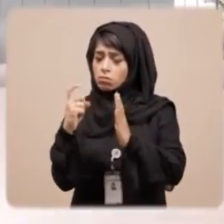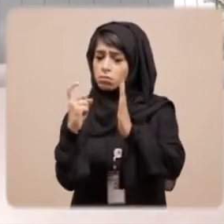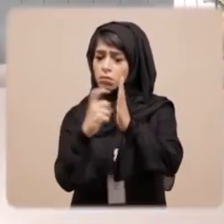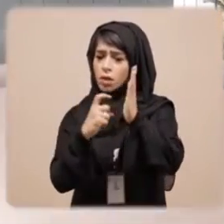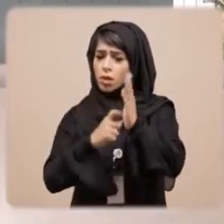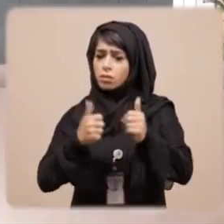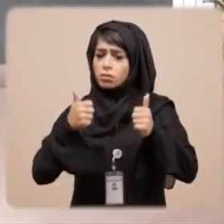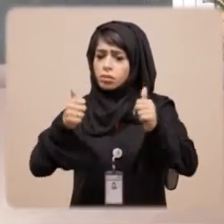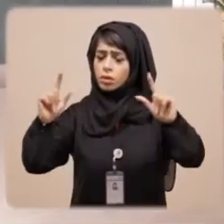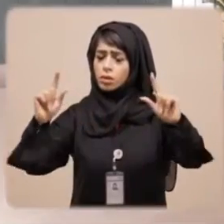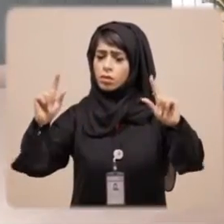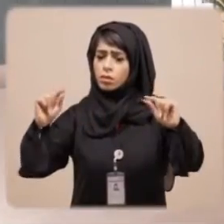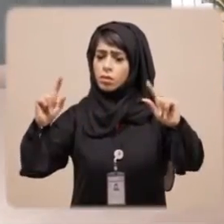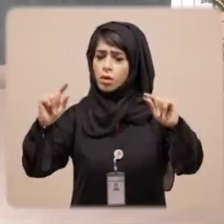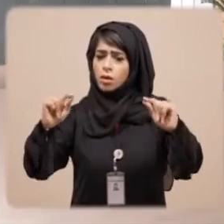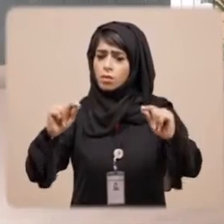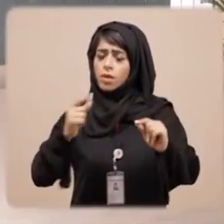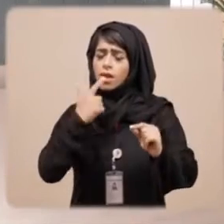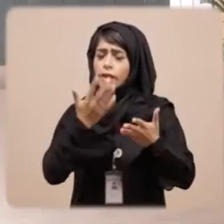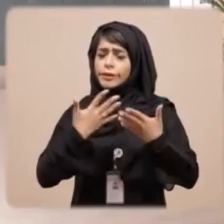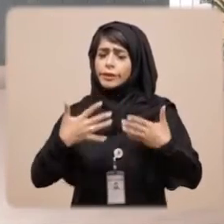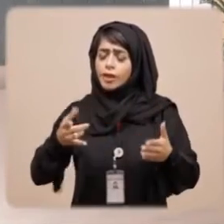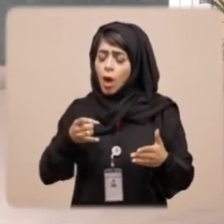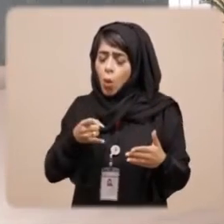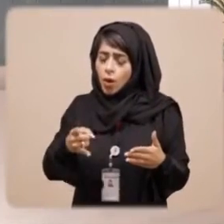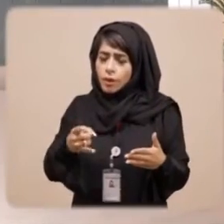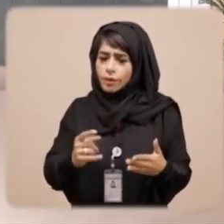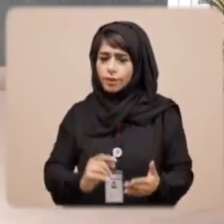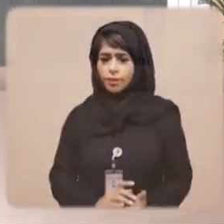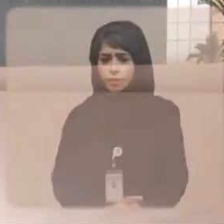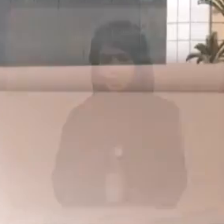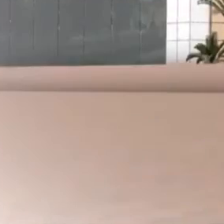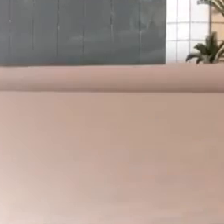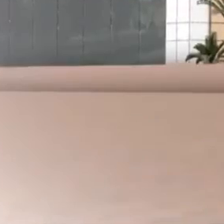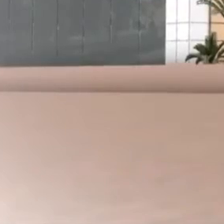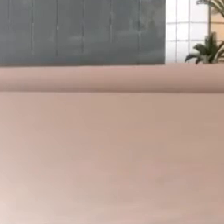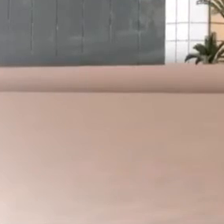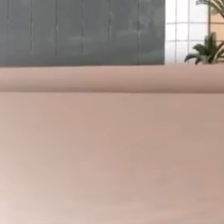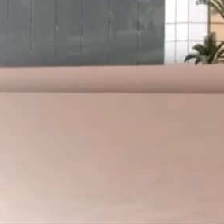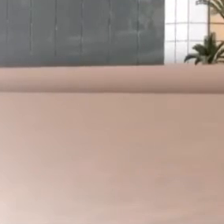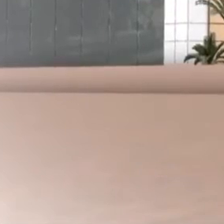المواصفات والمعايير لتمكنهم من الوقوف والنزول بيسر وأمان